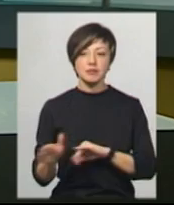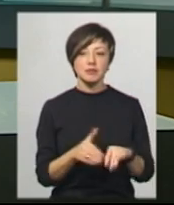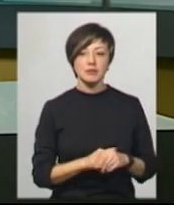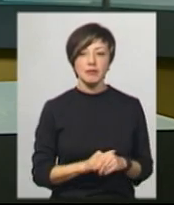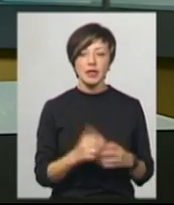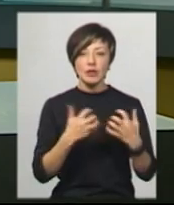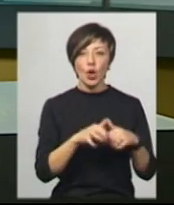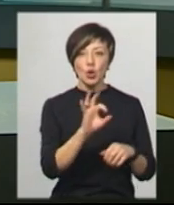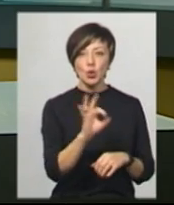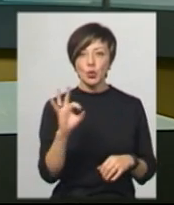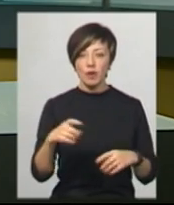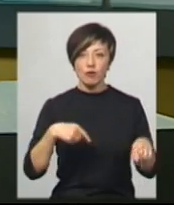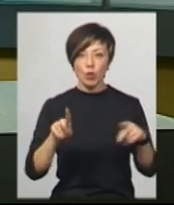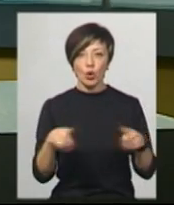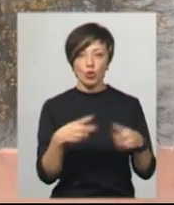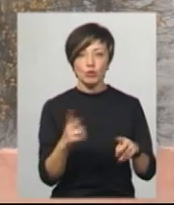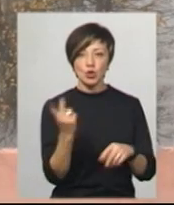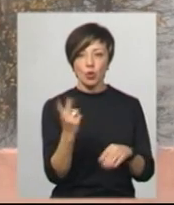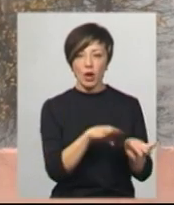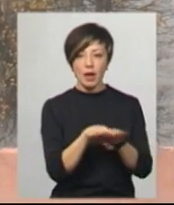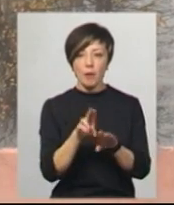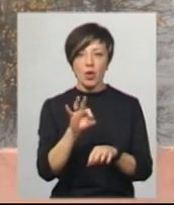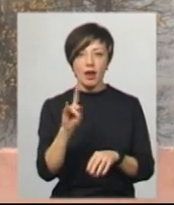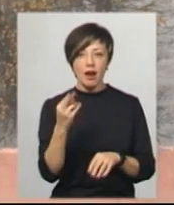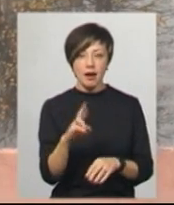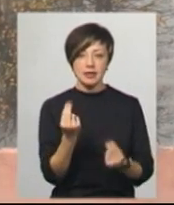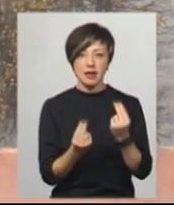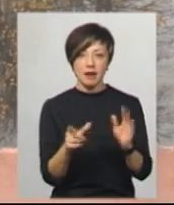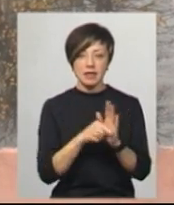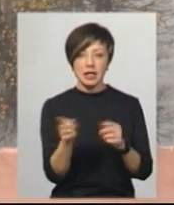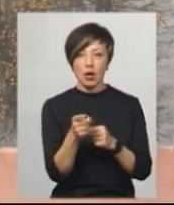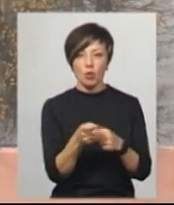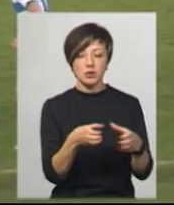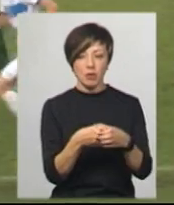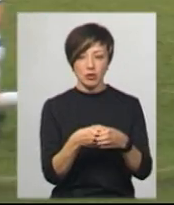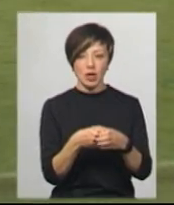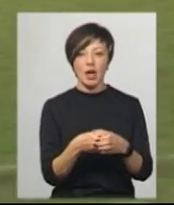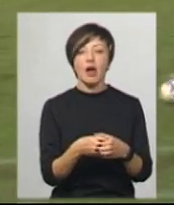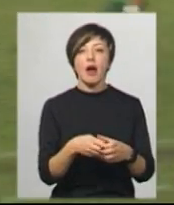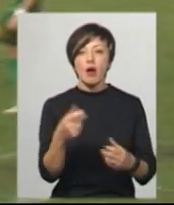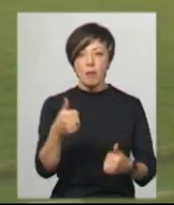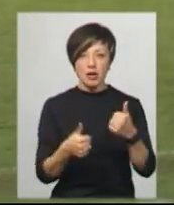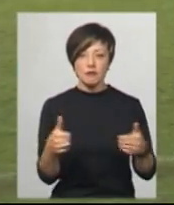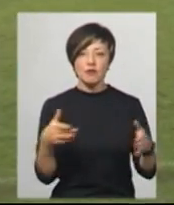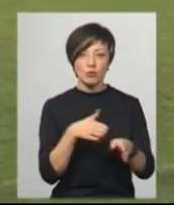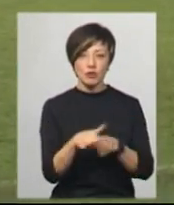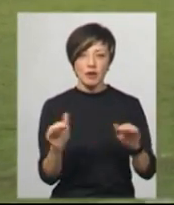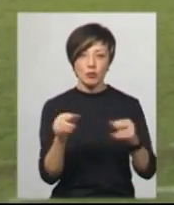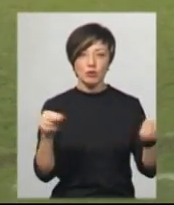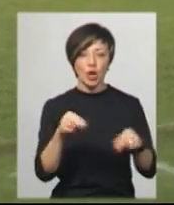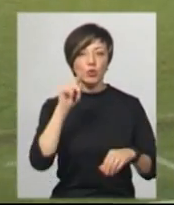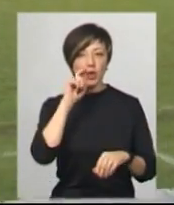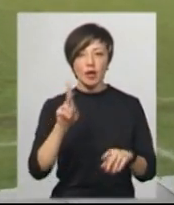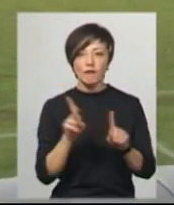З рахунком 0-0 футбольний клуб Другої ліги Поділля зіграв сьогодні із Тернопільською Нивою. Матч відбувся у рамках чемпіонату